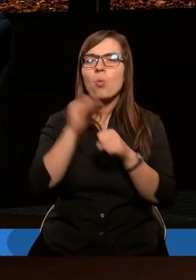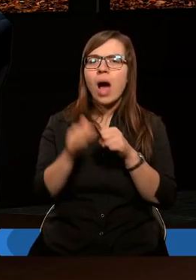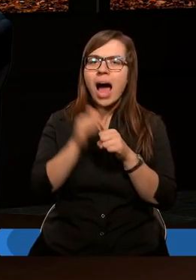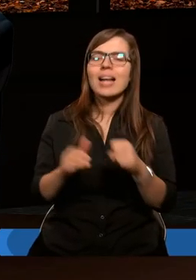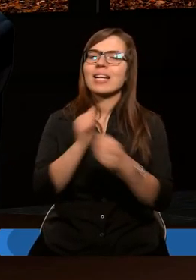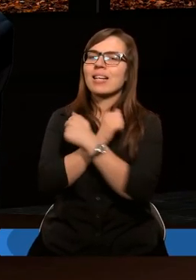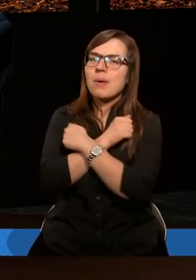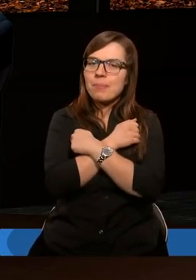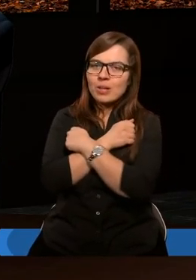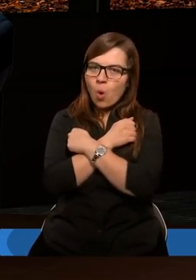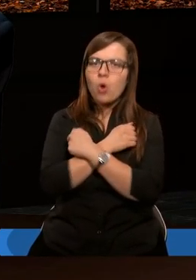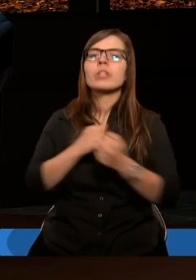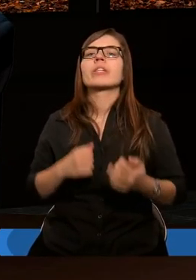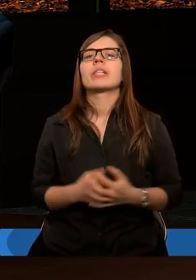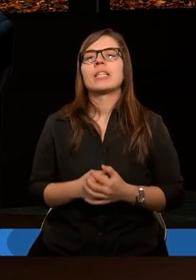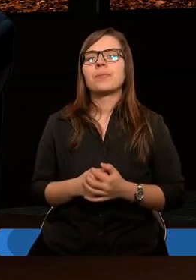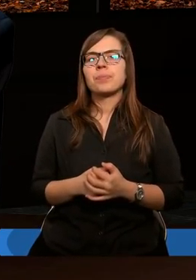łaski i miłości.